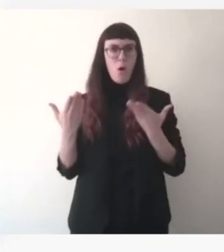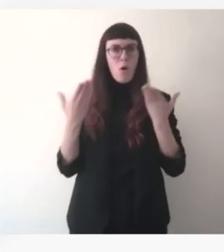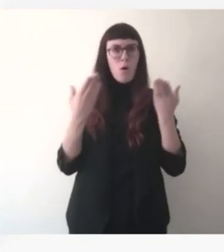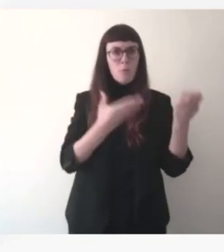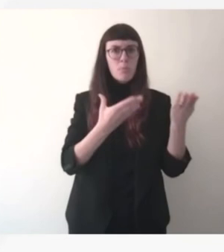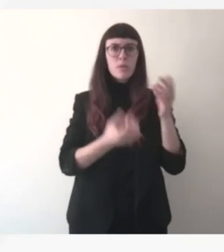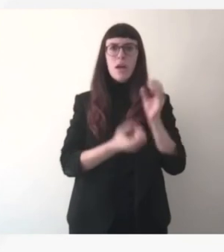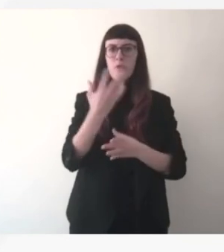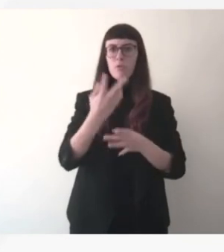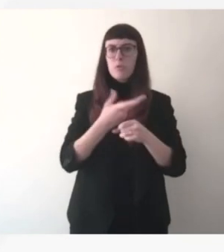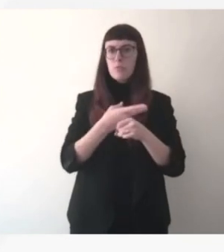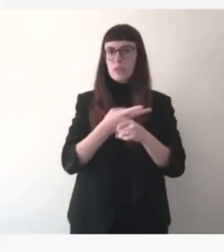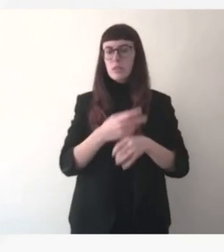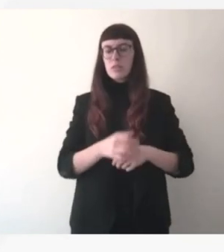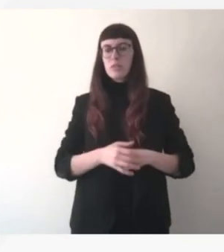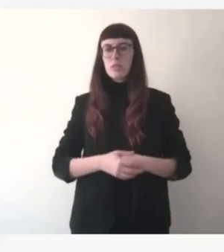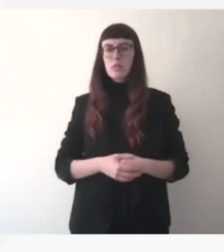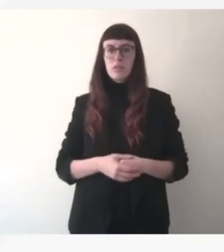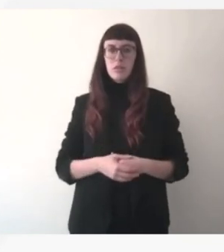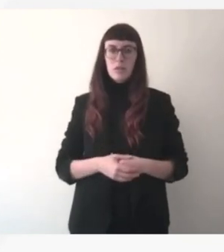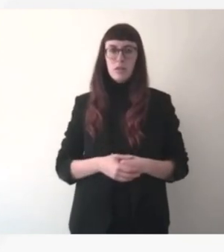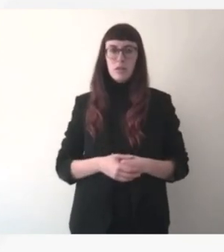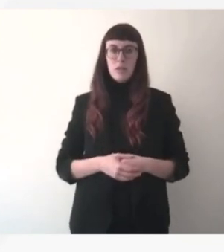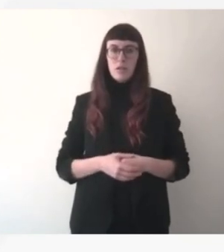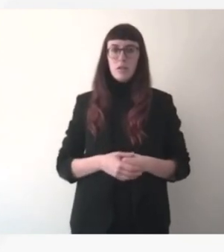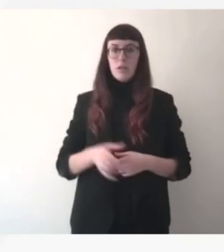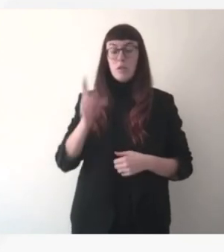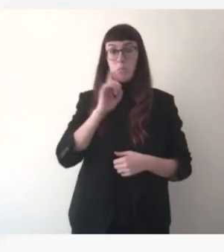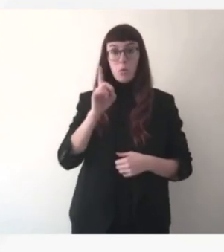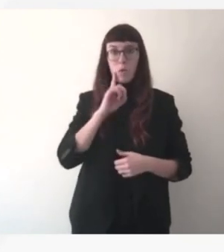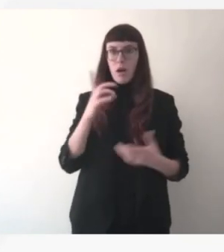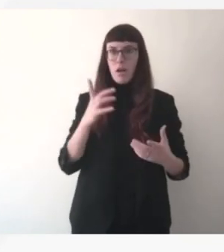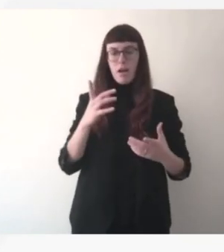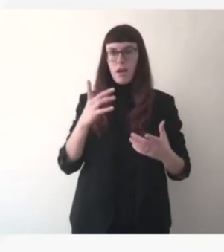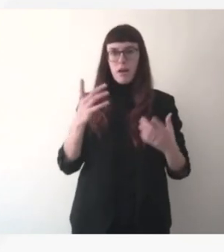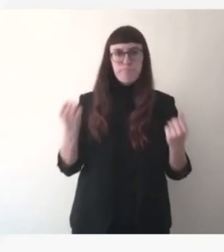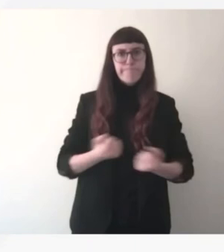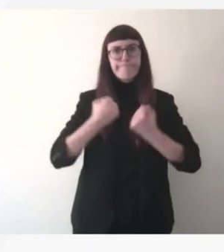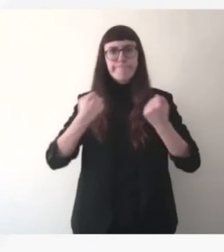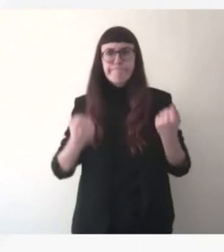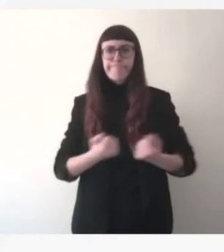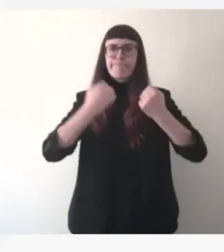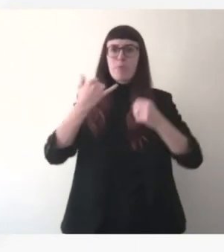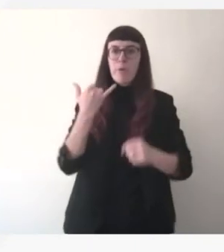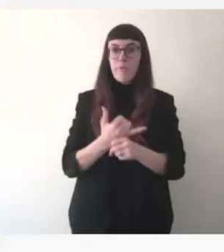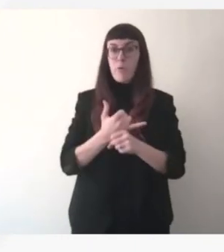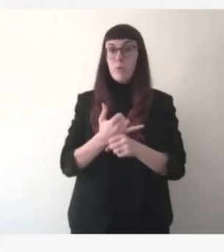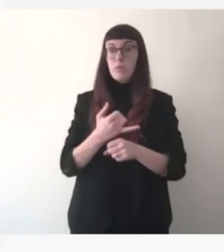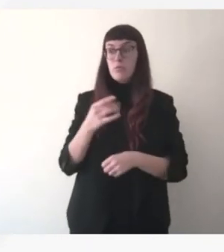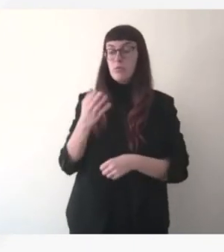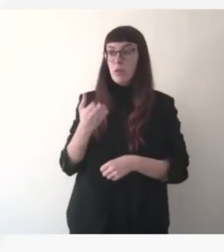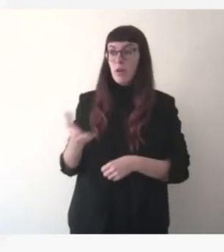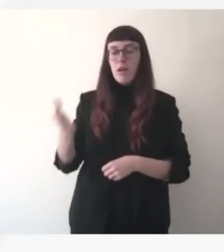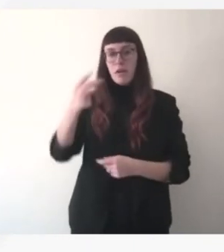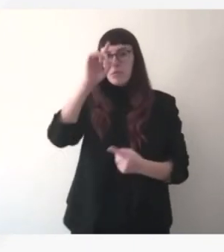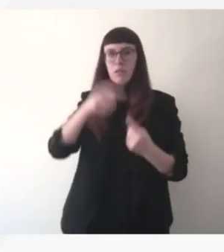qui permette de mettre fin à la propagande de guerre qui pouvait se dérouler qui se déroulait sur le territoire européen et on le